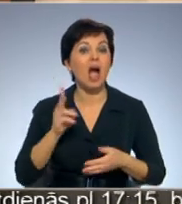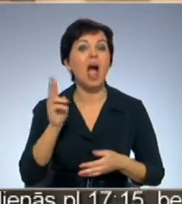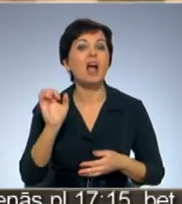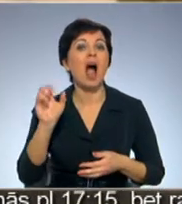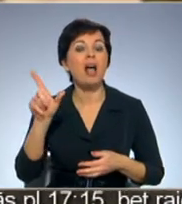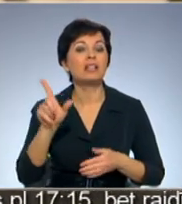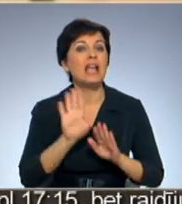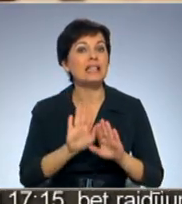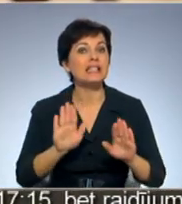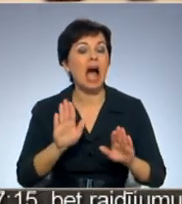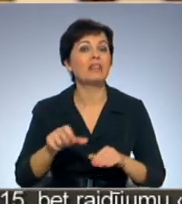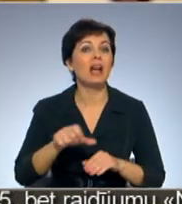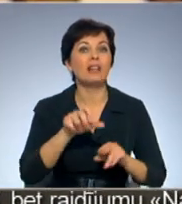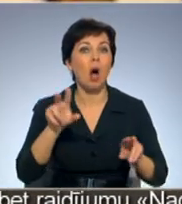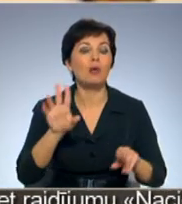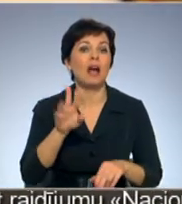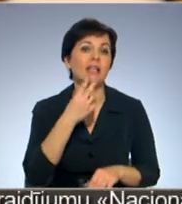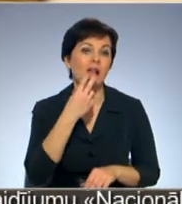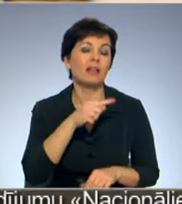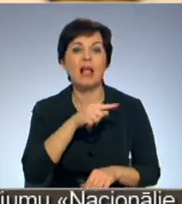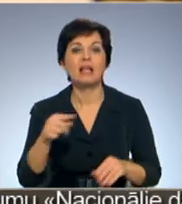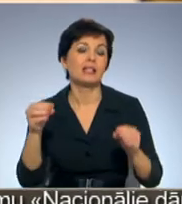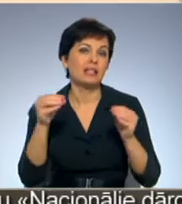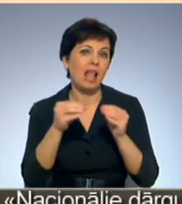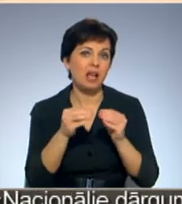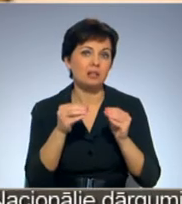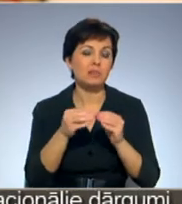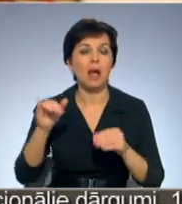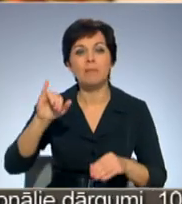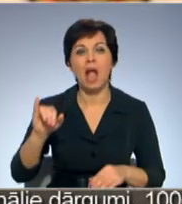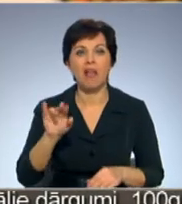galerijā Daugavu būs skatām līdz 10. janvārim Jānis Lācis, Mārtiņš Šalmes, Latvijas televīzija